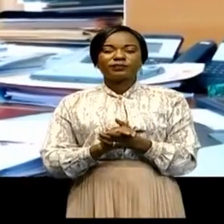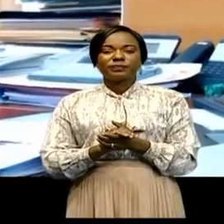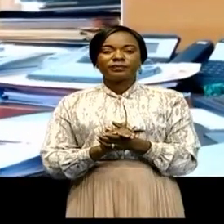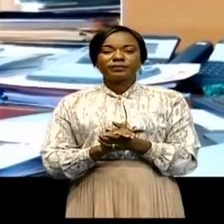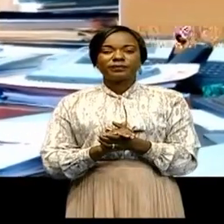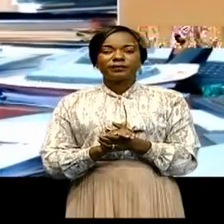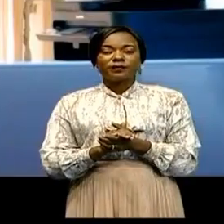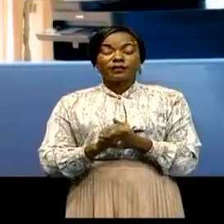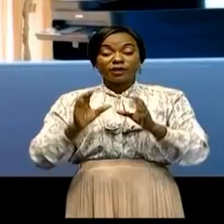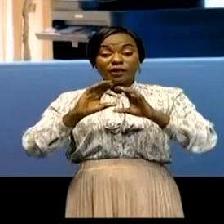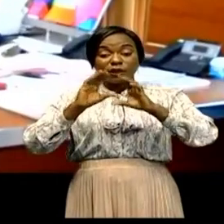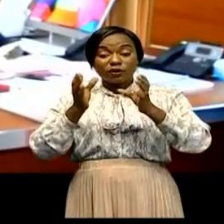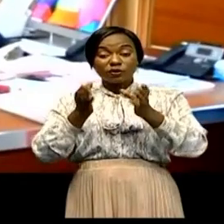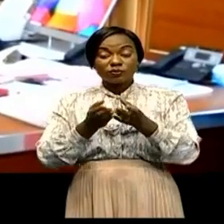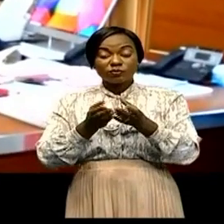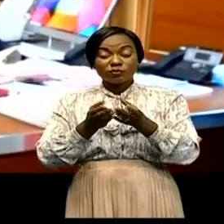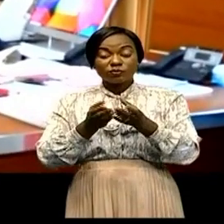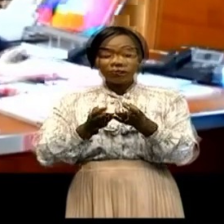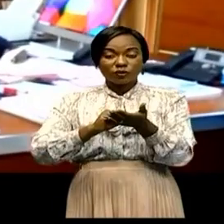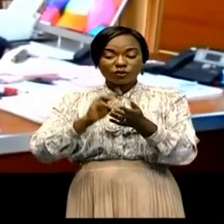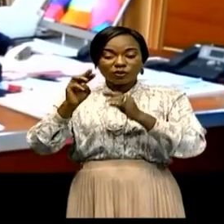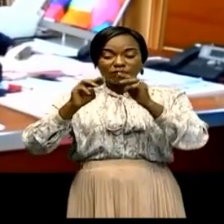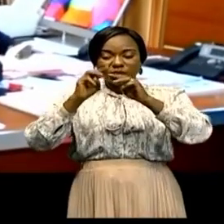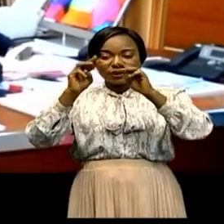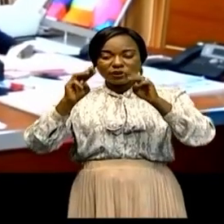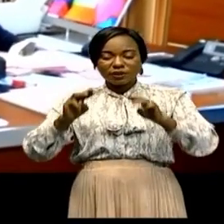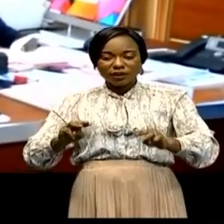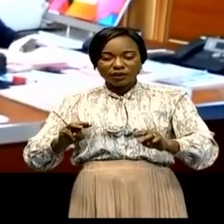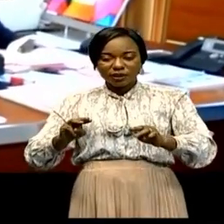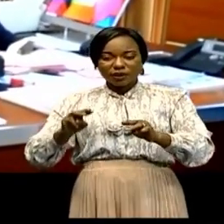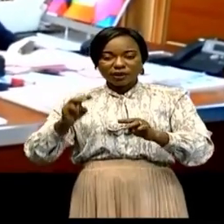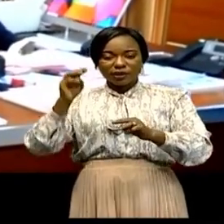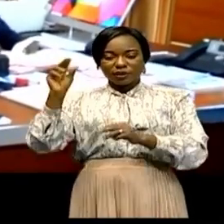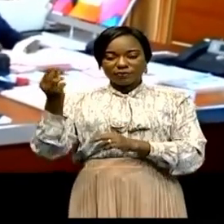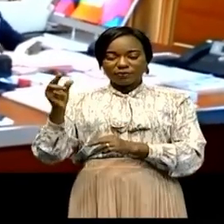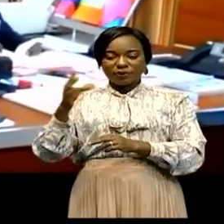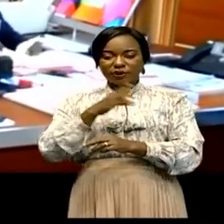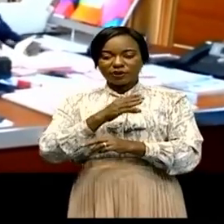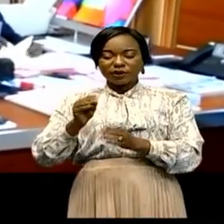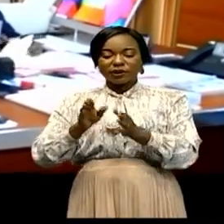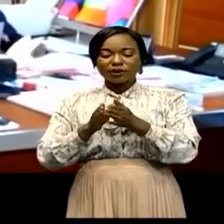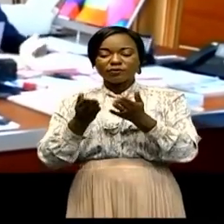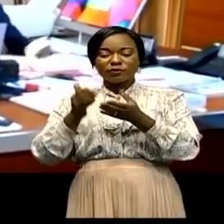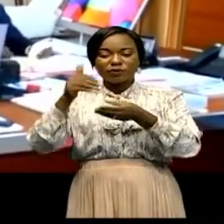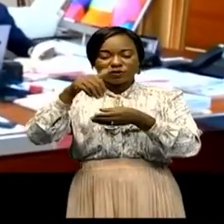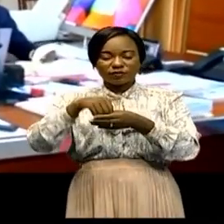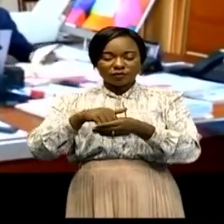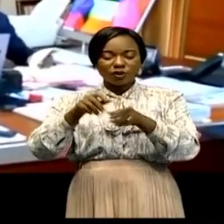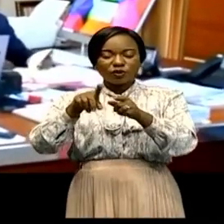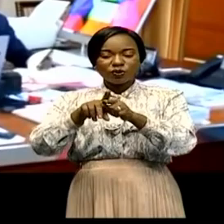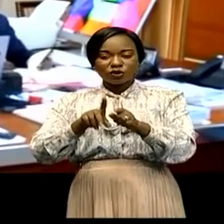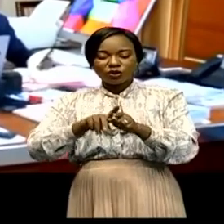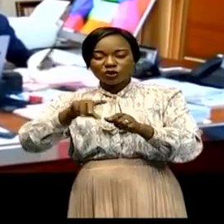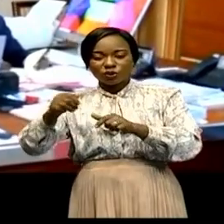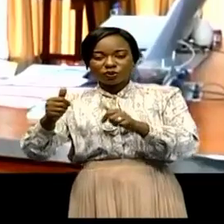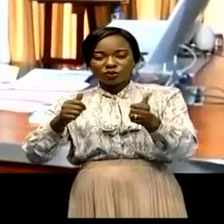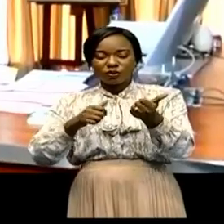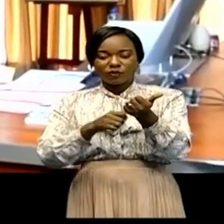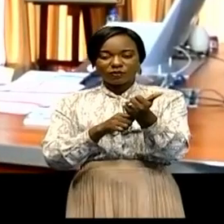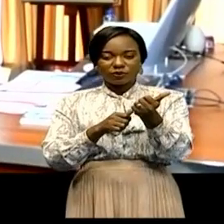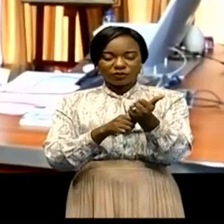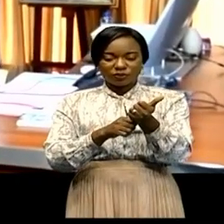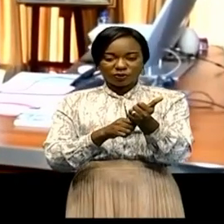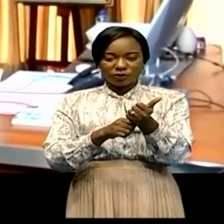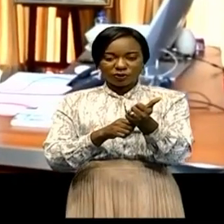Une mission mixte, le ministère de Mines et du Portefeuille, ainsi que des délégués des entreprises minières du Portefeuille de l'État,